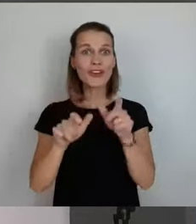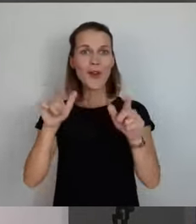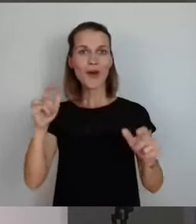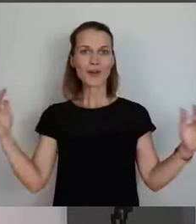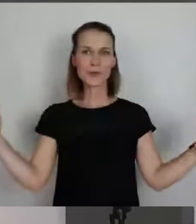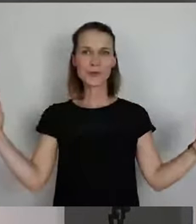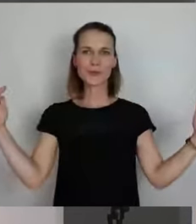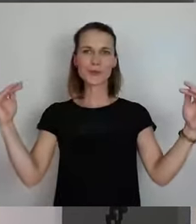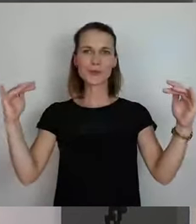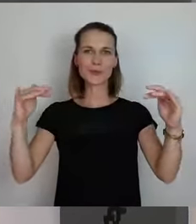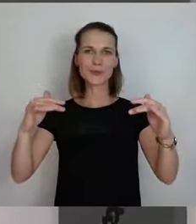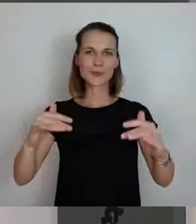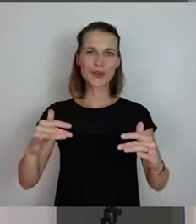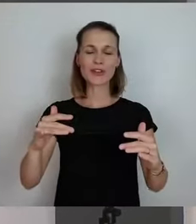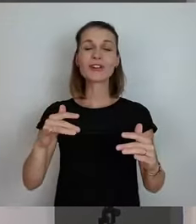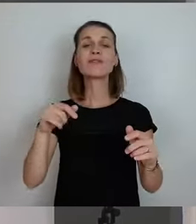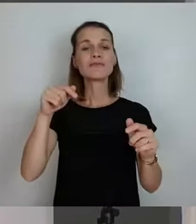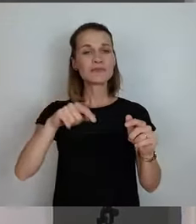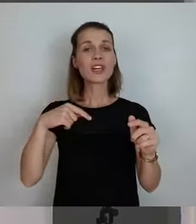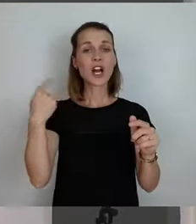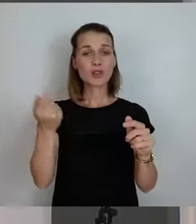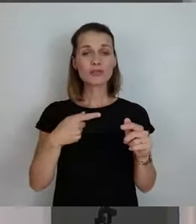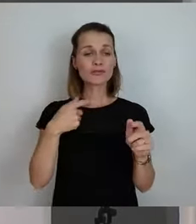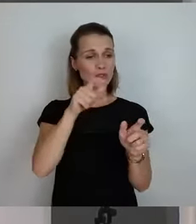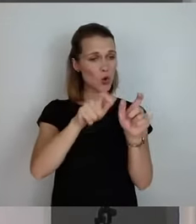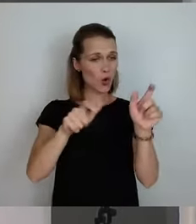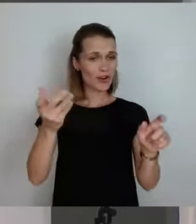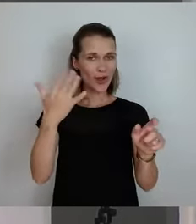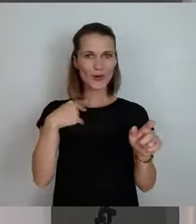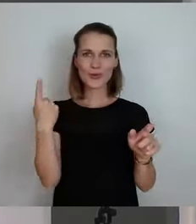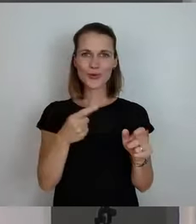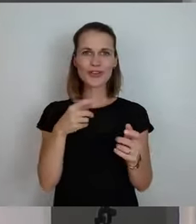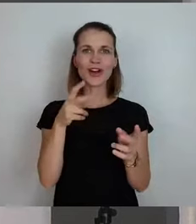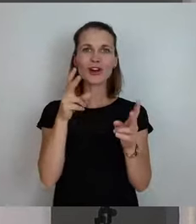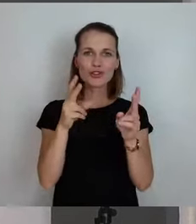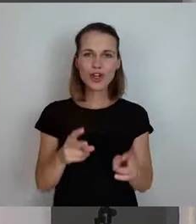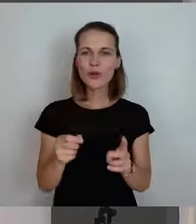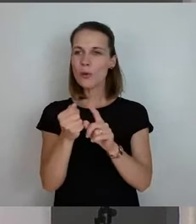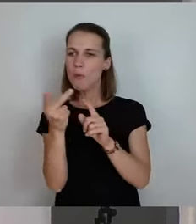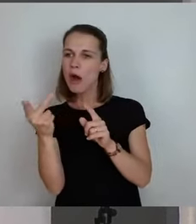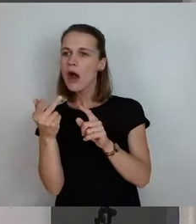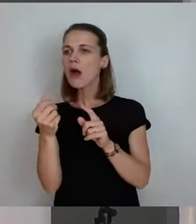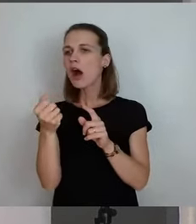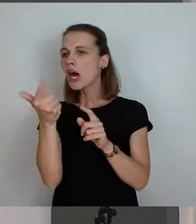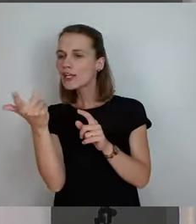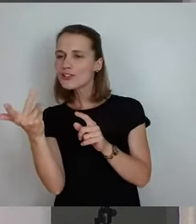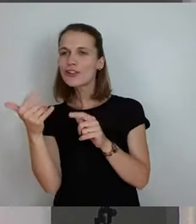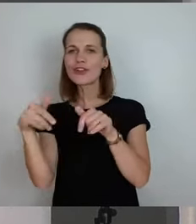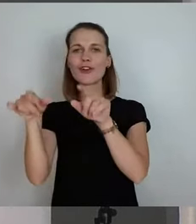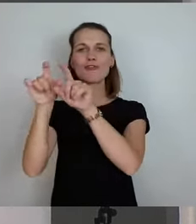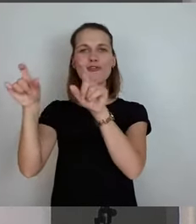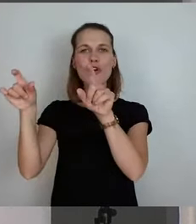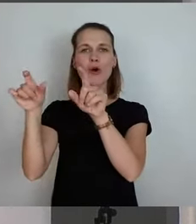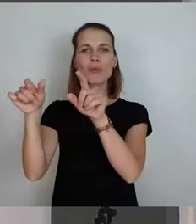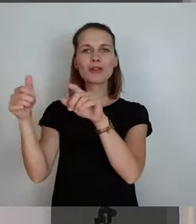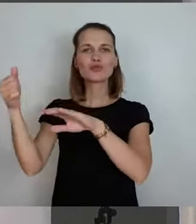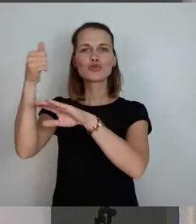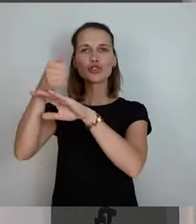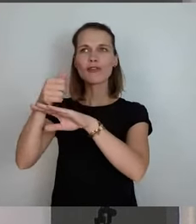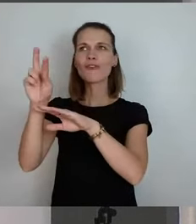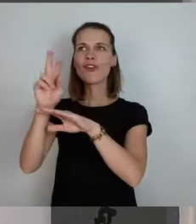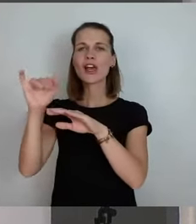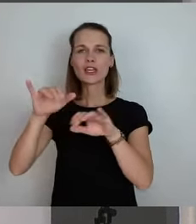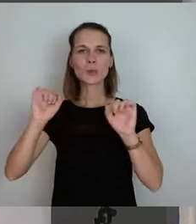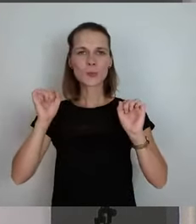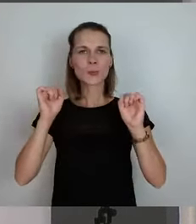fast alles Bürger unserer Stadt und natürlich ein paar einzelne Unternehmer, die hier sich engagieren oder die vor den